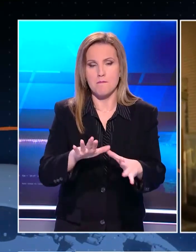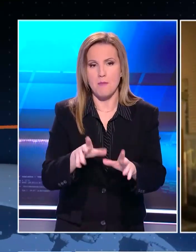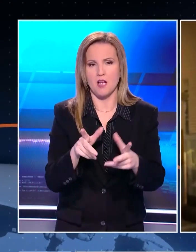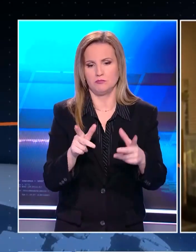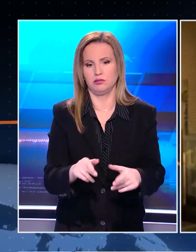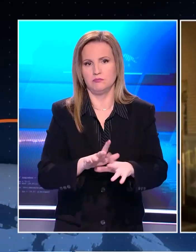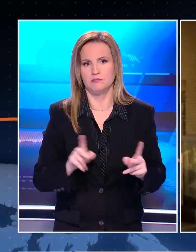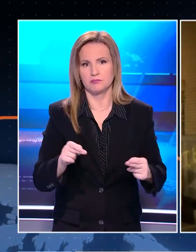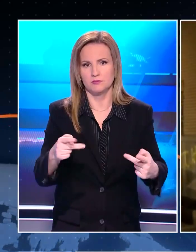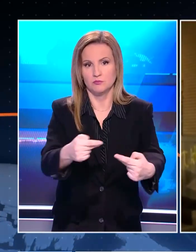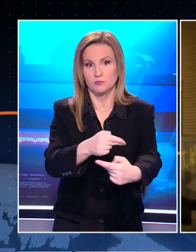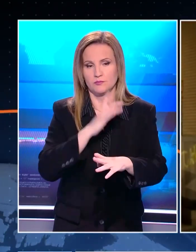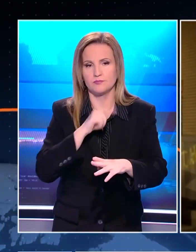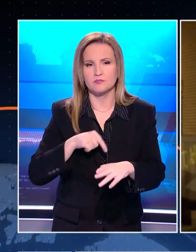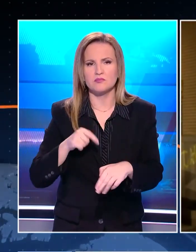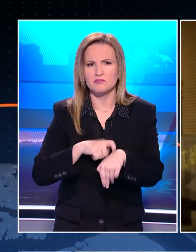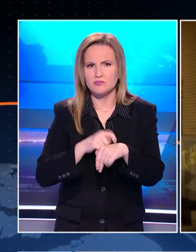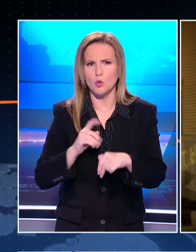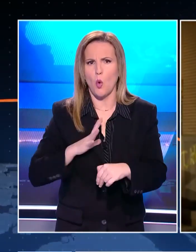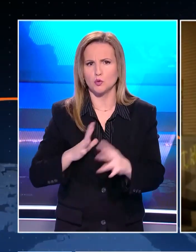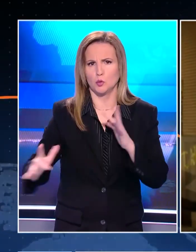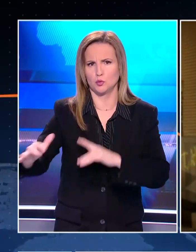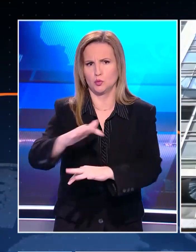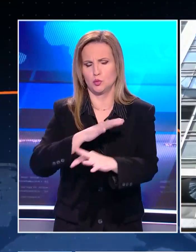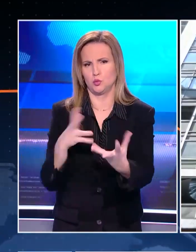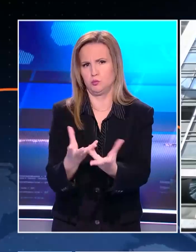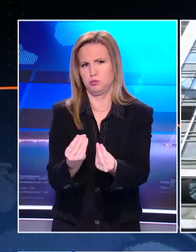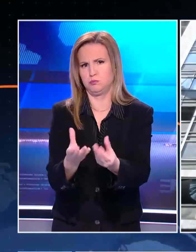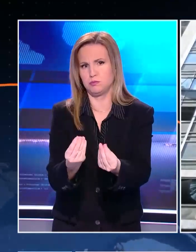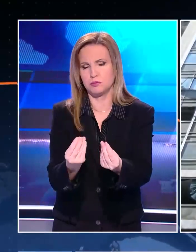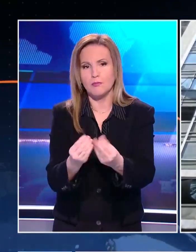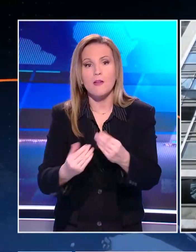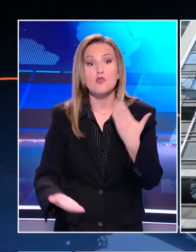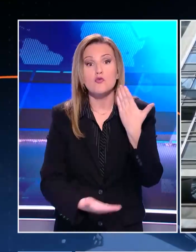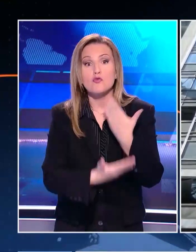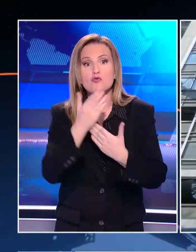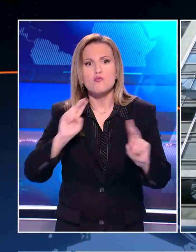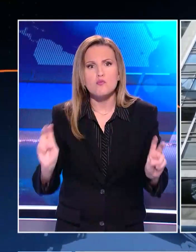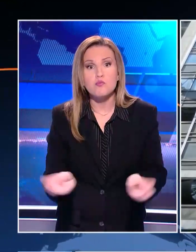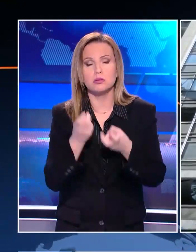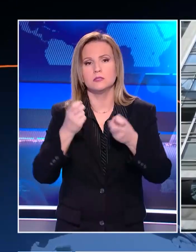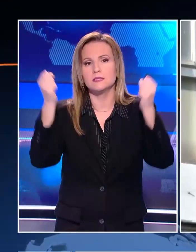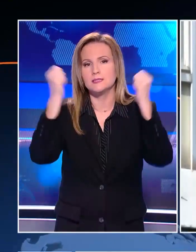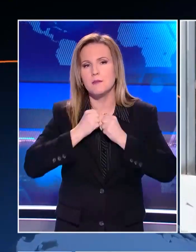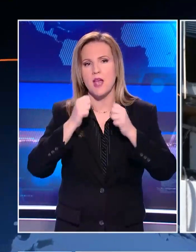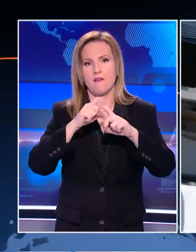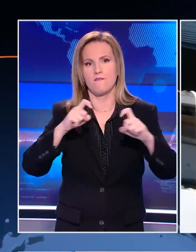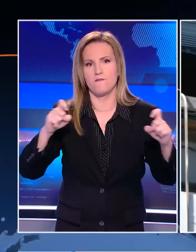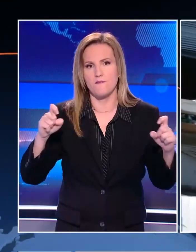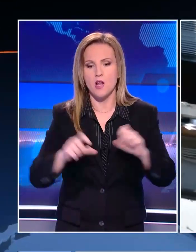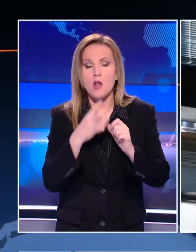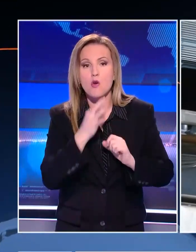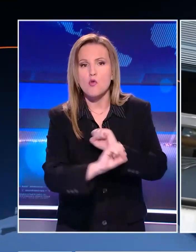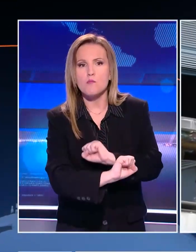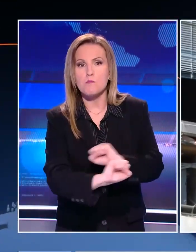κόσμο στην περιοχή εκείνη την ώρα, έτσι. Ναι, πάρα πολύ. Πολύ κόσμο. Με το πρώτο φως της ημέρας αποκαλύπτονται οι σοβαρές ηλικές ζημίες που προκλήθηκαν από